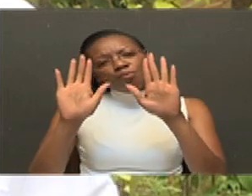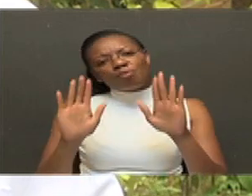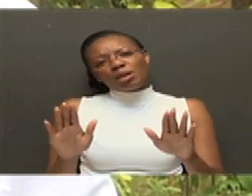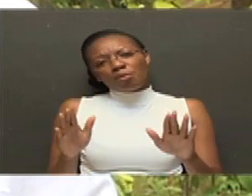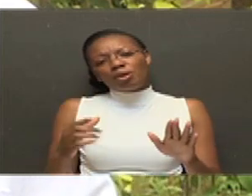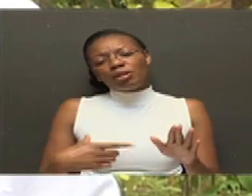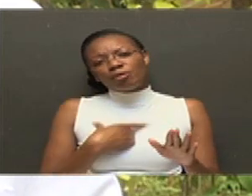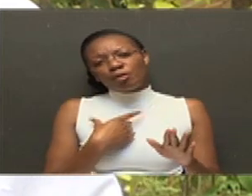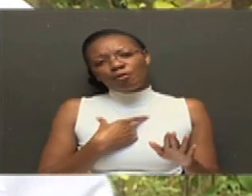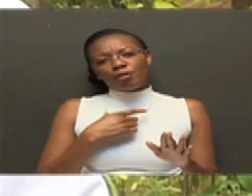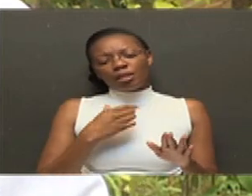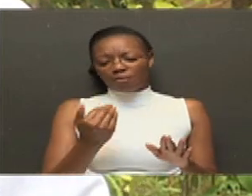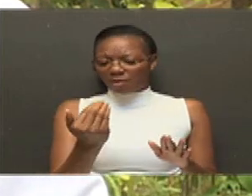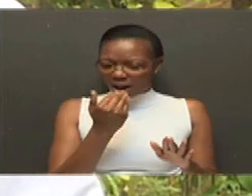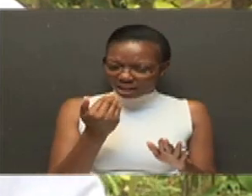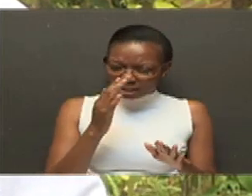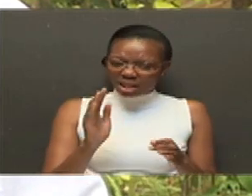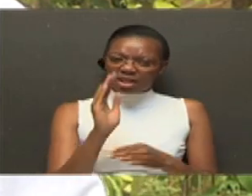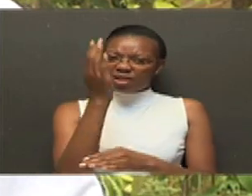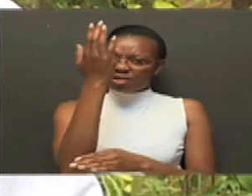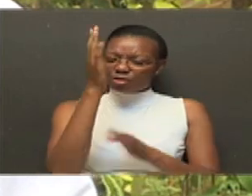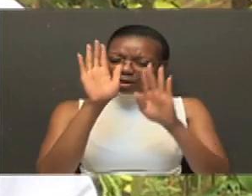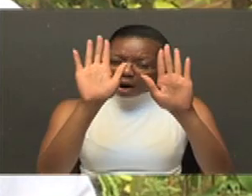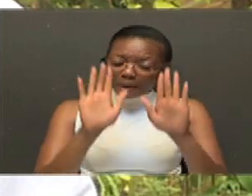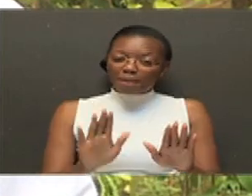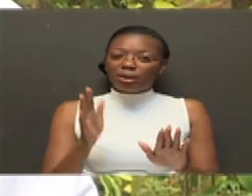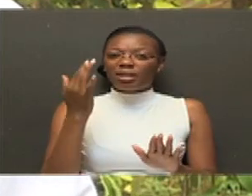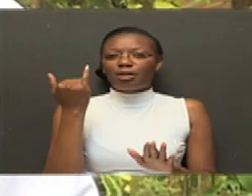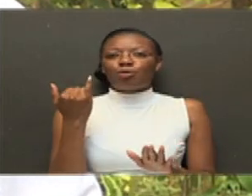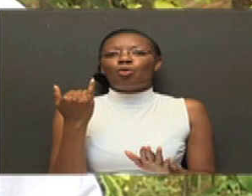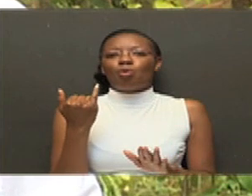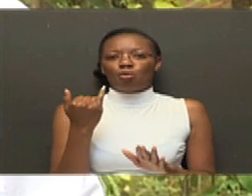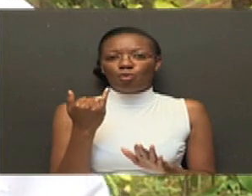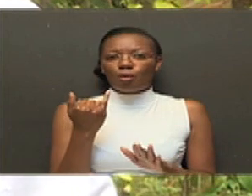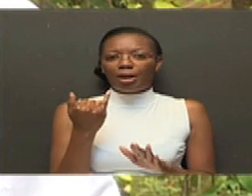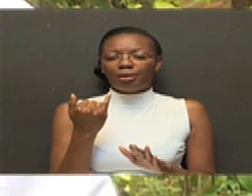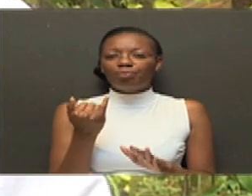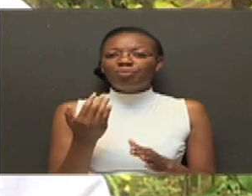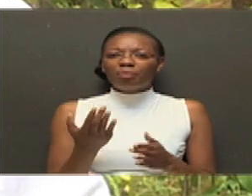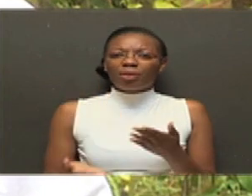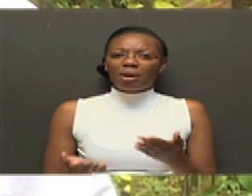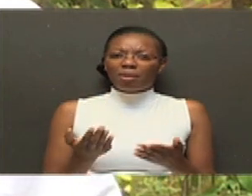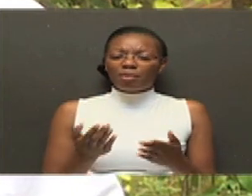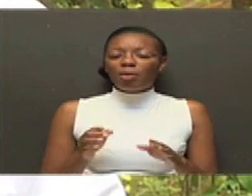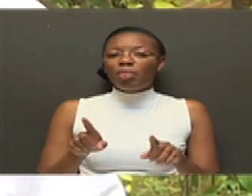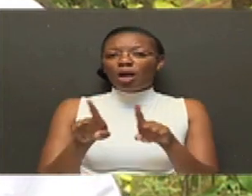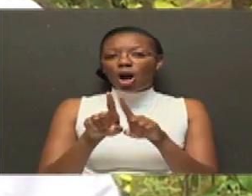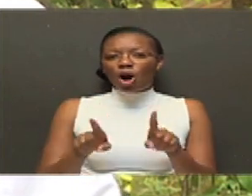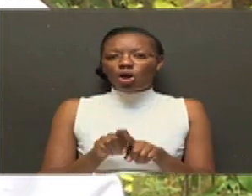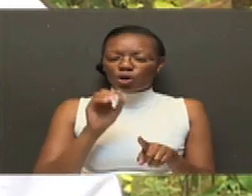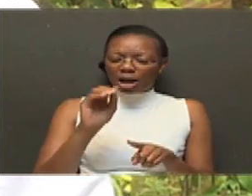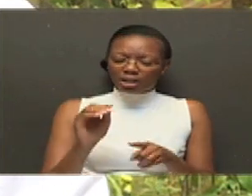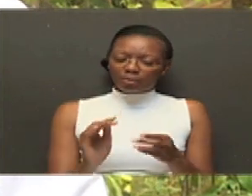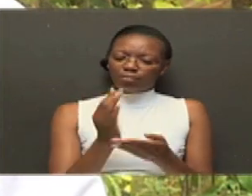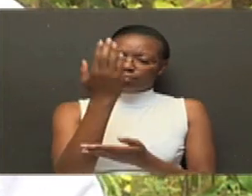tuwagalia, wakuja hapa. Na huyo muti kabla kukata, watuwabie kama ni amaana. Kama zio hivo, tunaweza wabia,